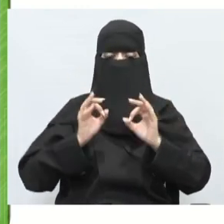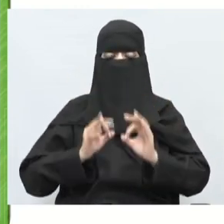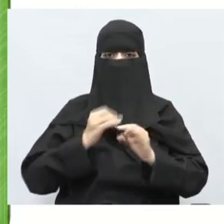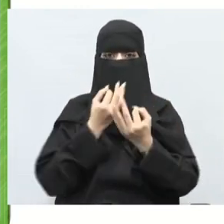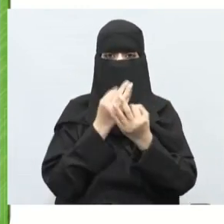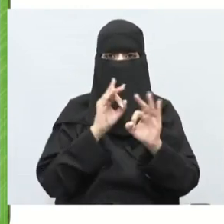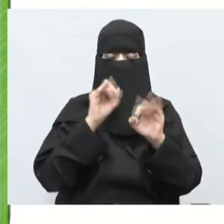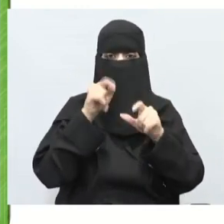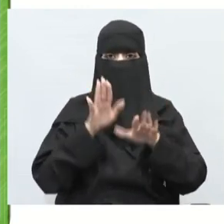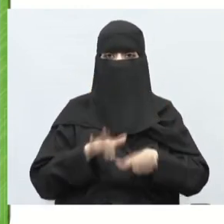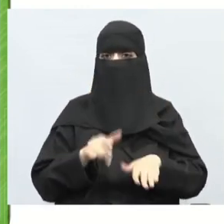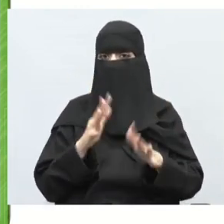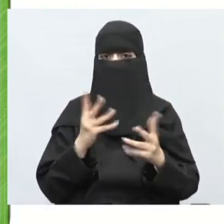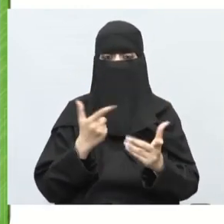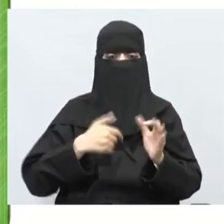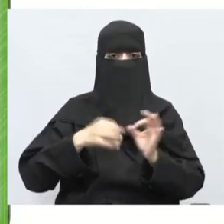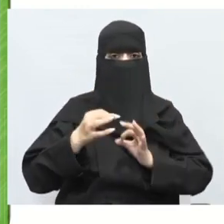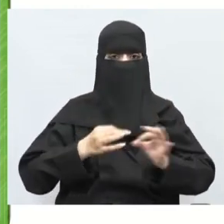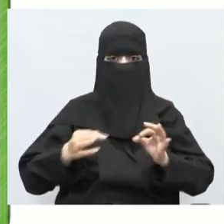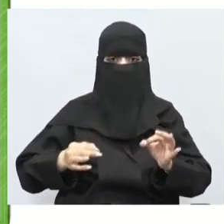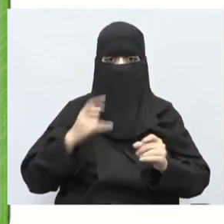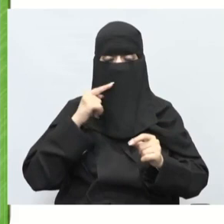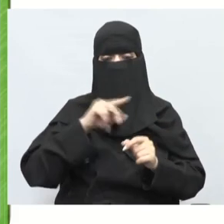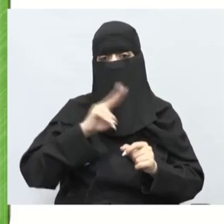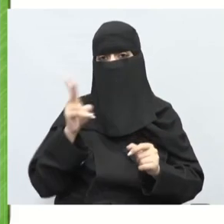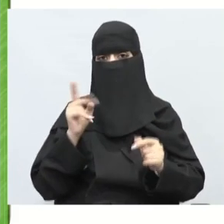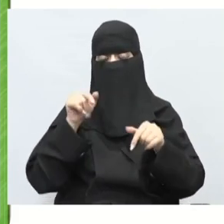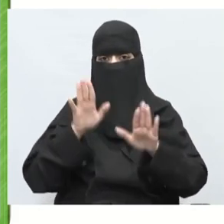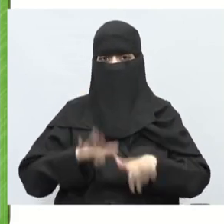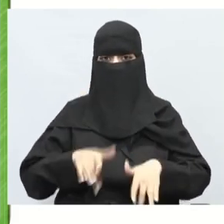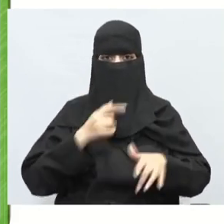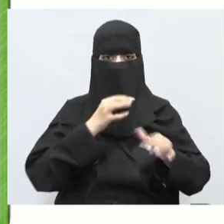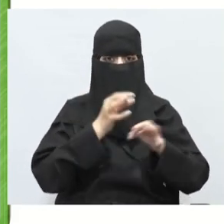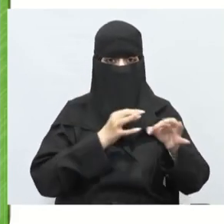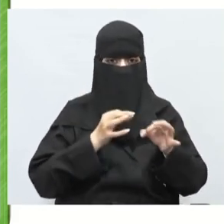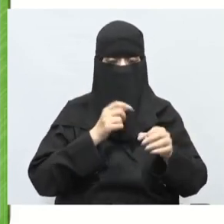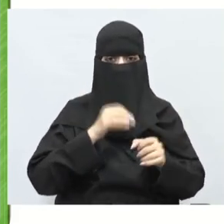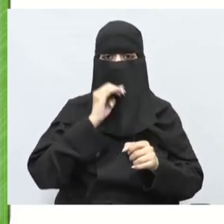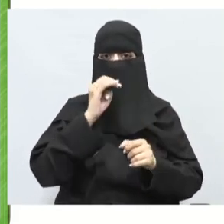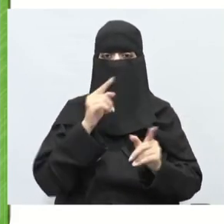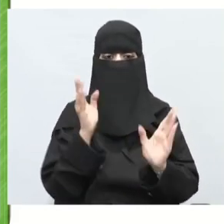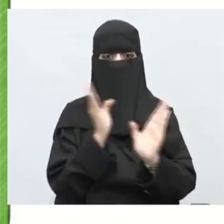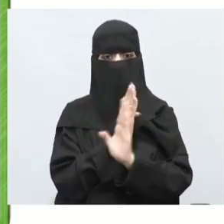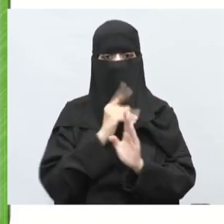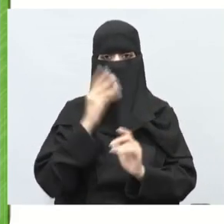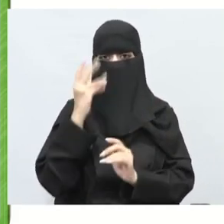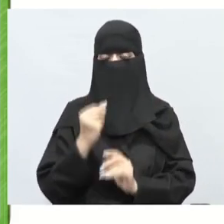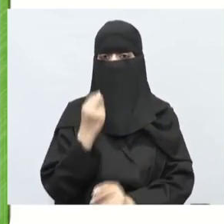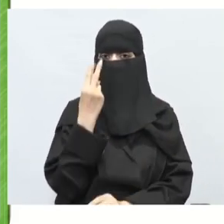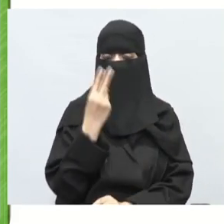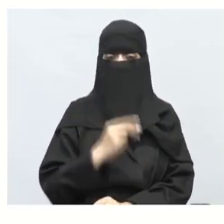تنفيذها في أي خطة أو استراتيجية أخرى لكن اليوم خطتنا هي الحل عكسيا رقم 2